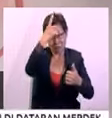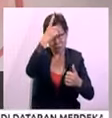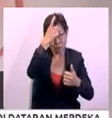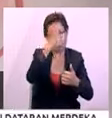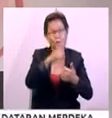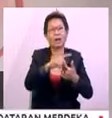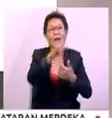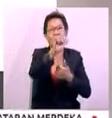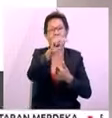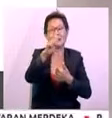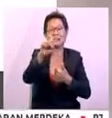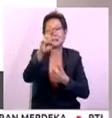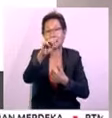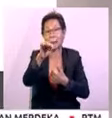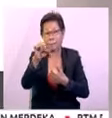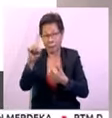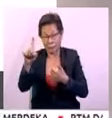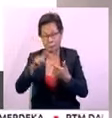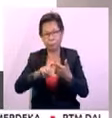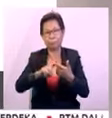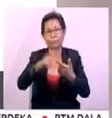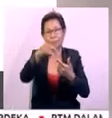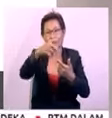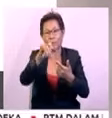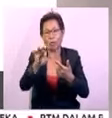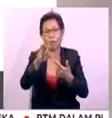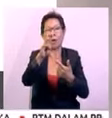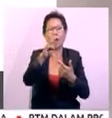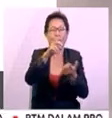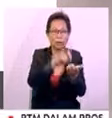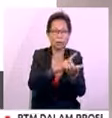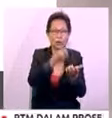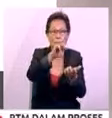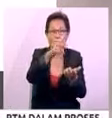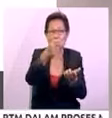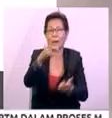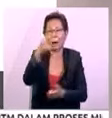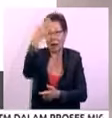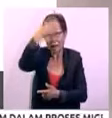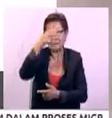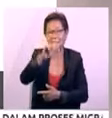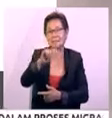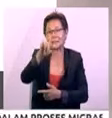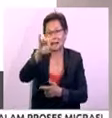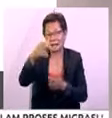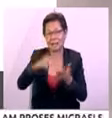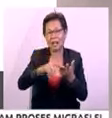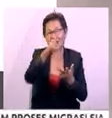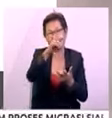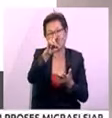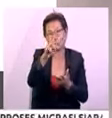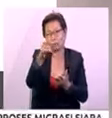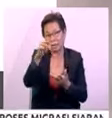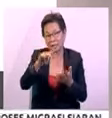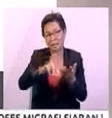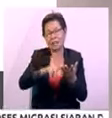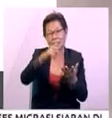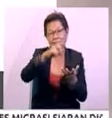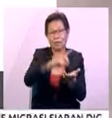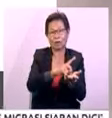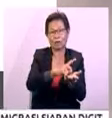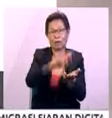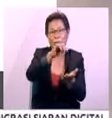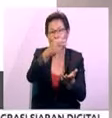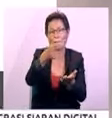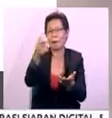Seri Dr. A. Samad Said, Prof. Emeritus Dr. Mohd Haji Saleh, Datuk Nordin Hassan, Datuk Dr.